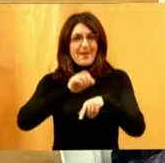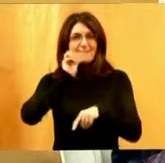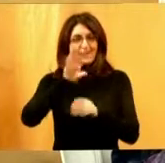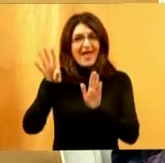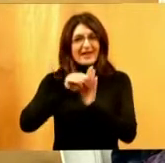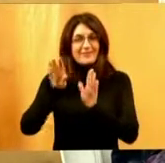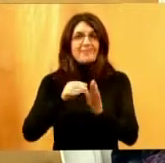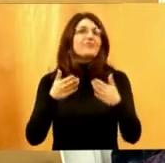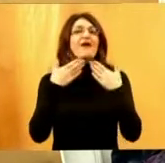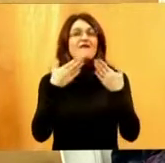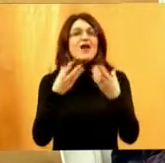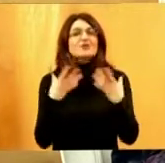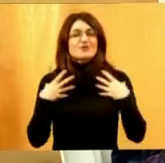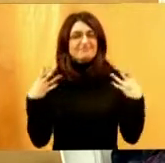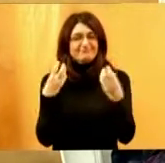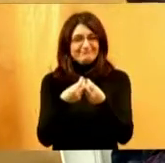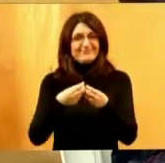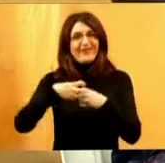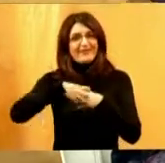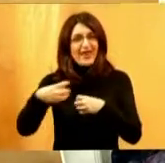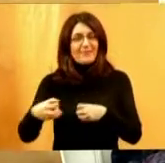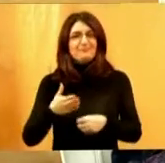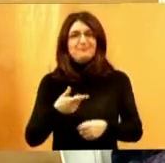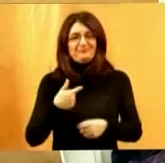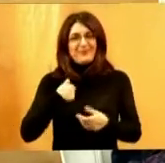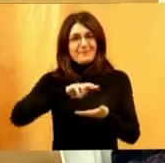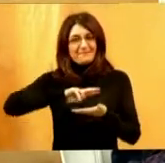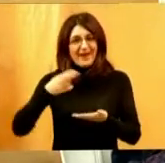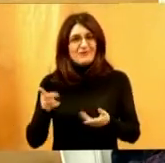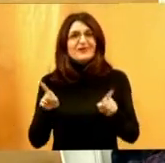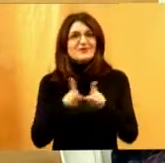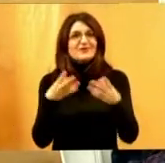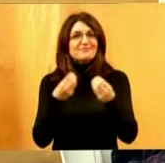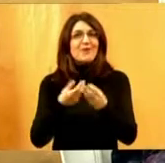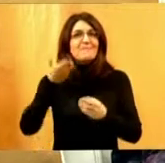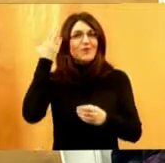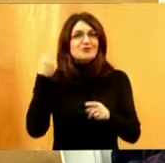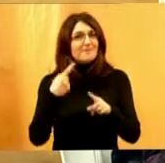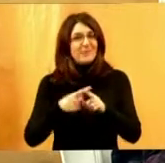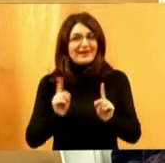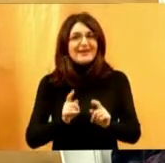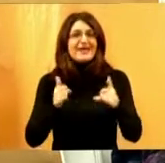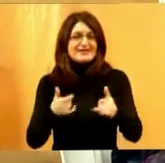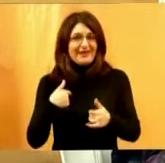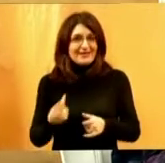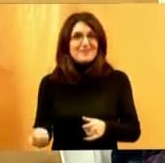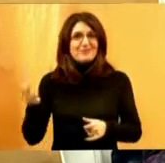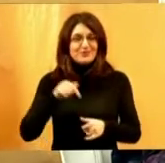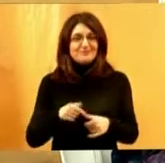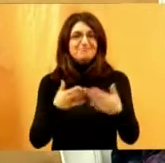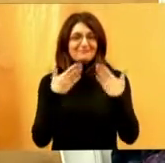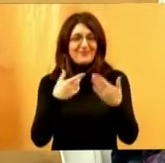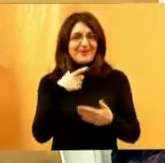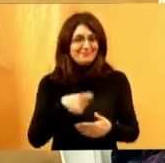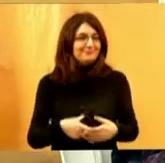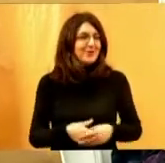Hvala vam što ste i dalje s nama. A evo, naša prevoditeljica je s nama. Prošli put nije stigla, sad je došla. Hvala Marija,